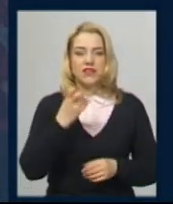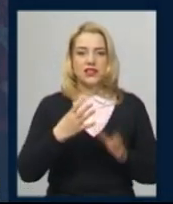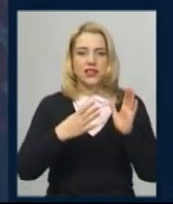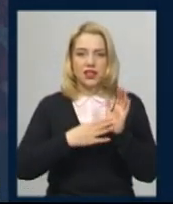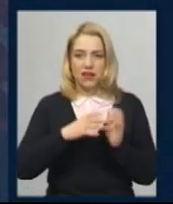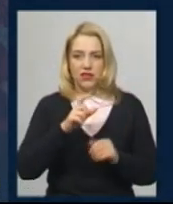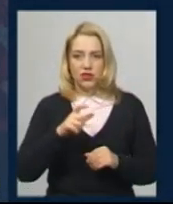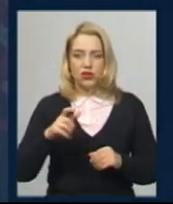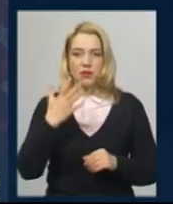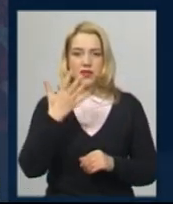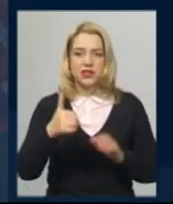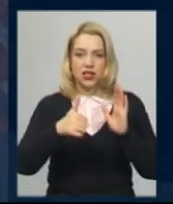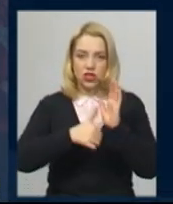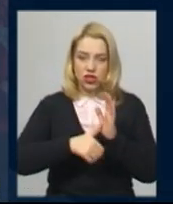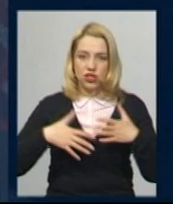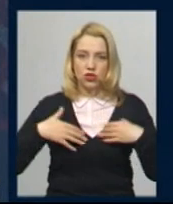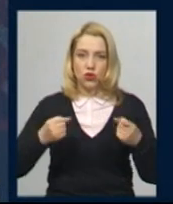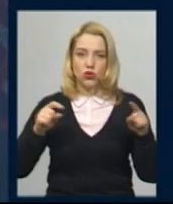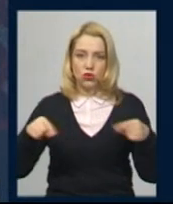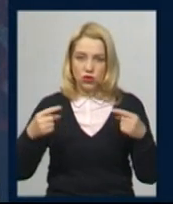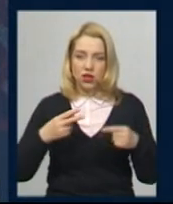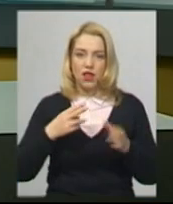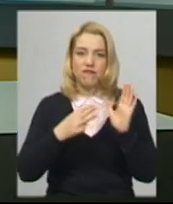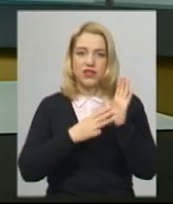56 особи одужало, 8 летальних.